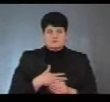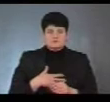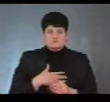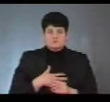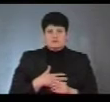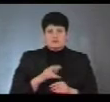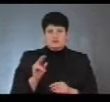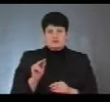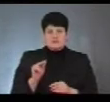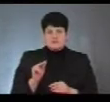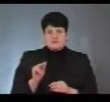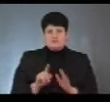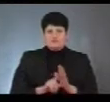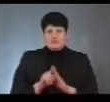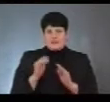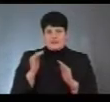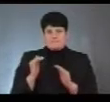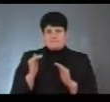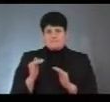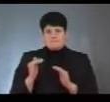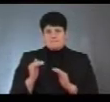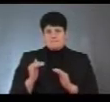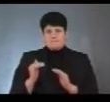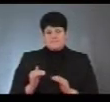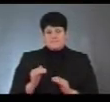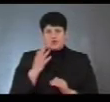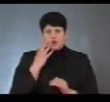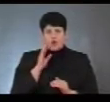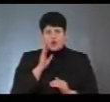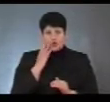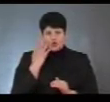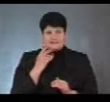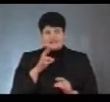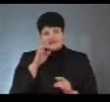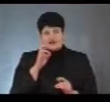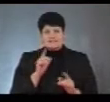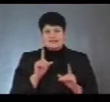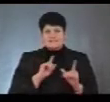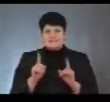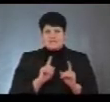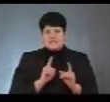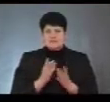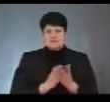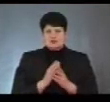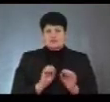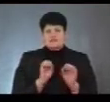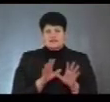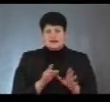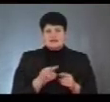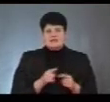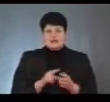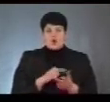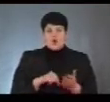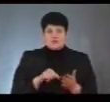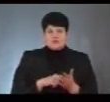цифри почали падати, як тільки Державна міграційна служба передала повноваження всім містам, а ми повинні розуміти це як обласні центри, і